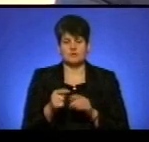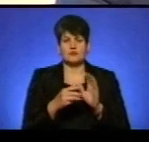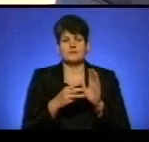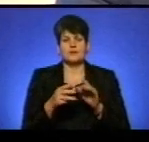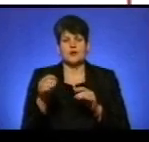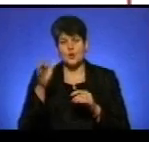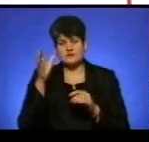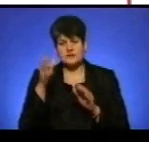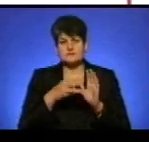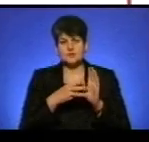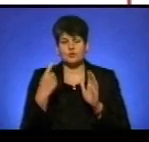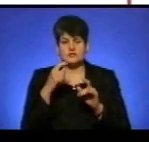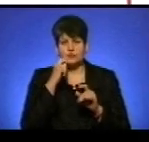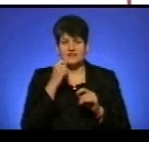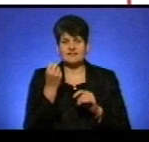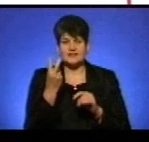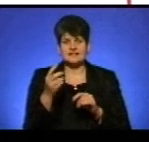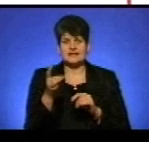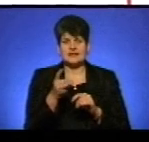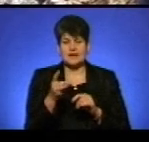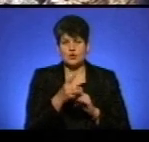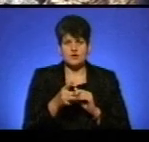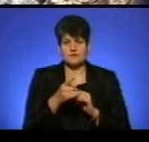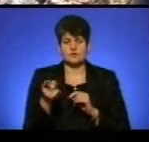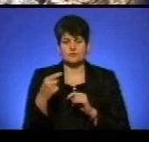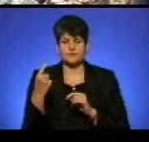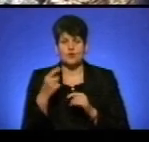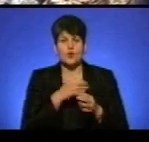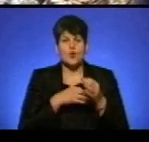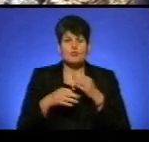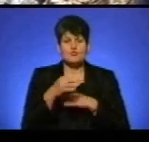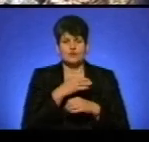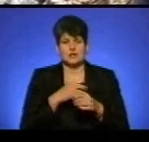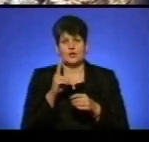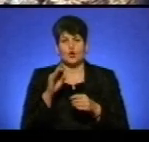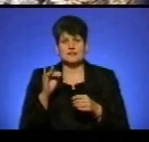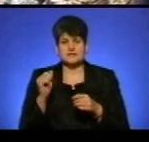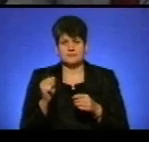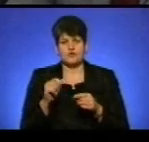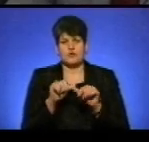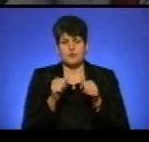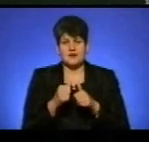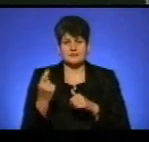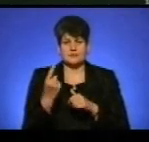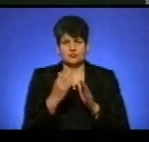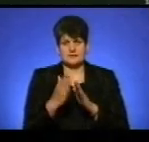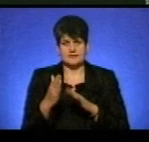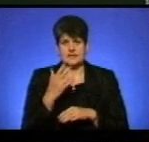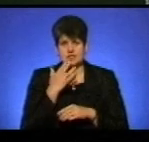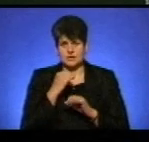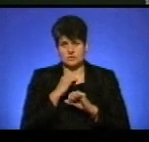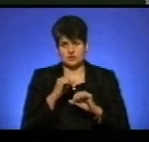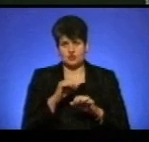областей України та 12 районів Тернопільщини обговорили концепцію формування єдиної системи національно-патріотичного